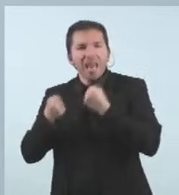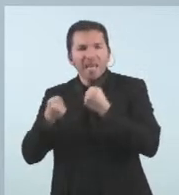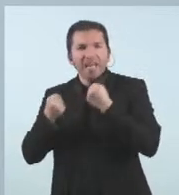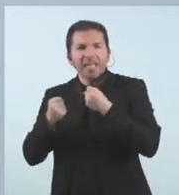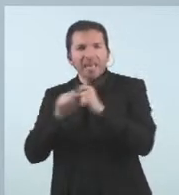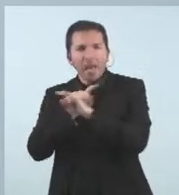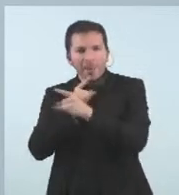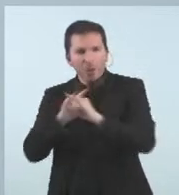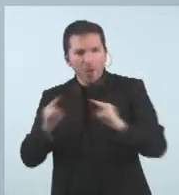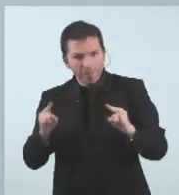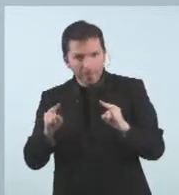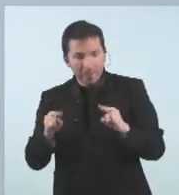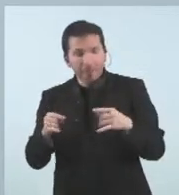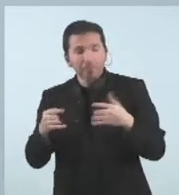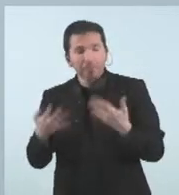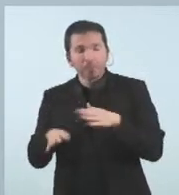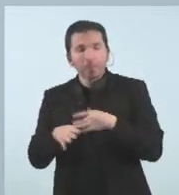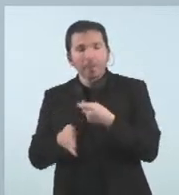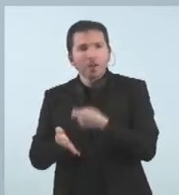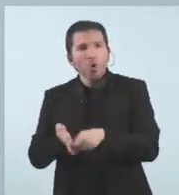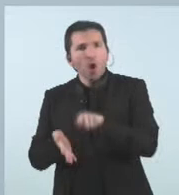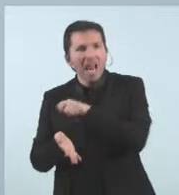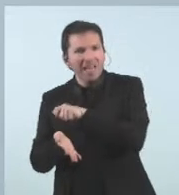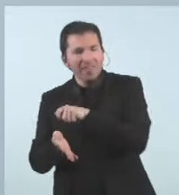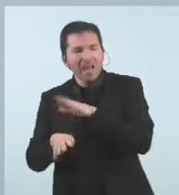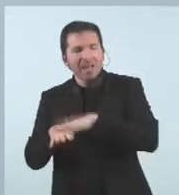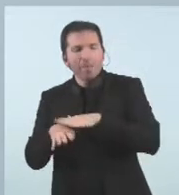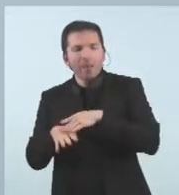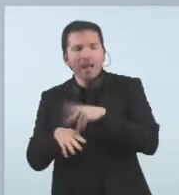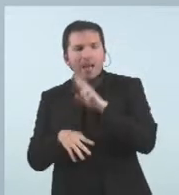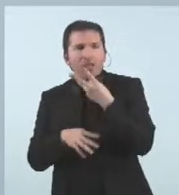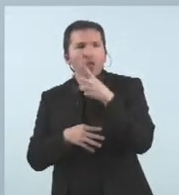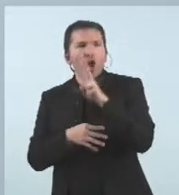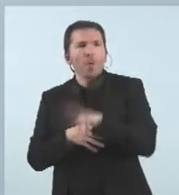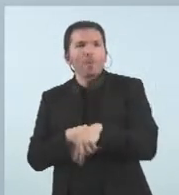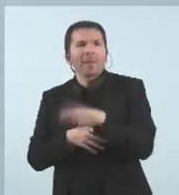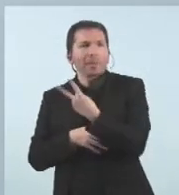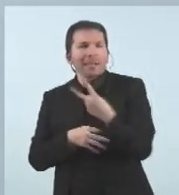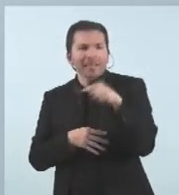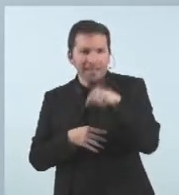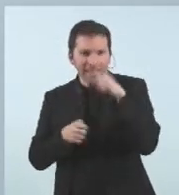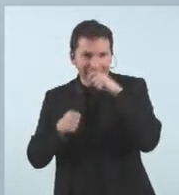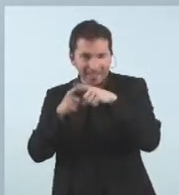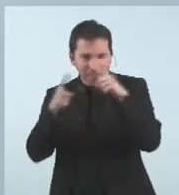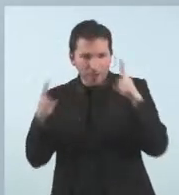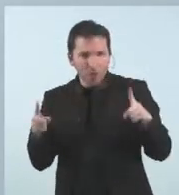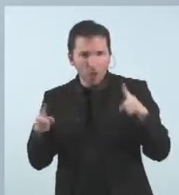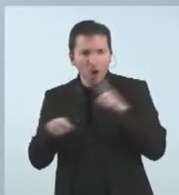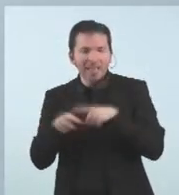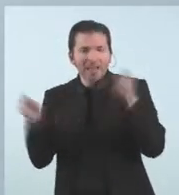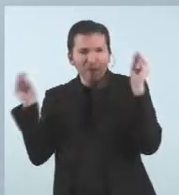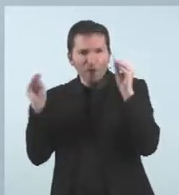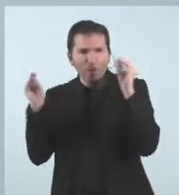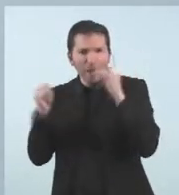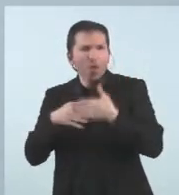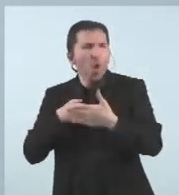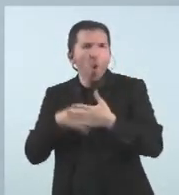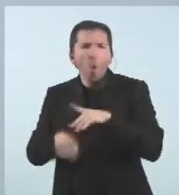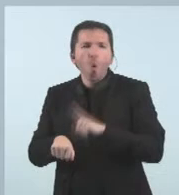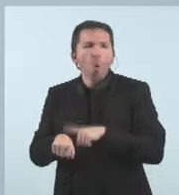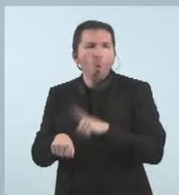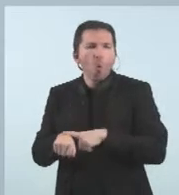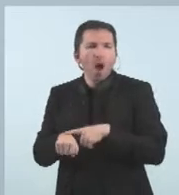diferents actors professionals ja tinguin un calendari per tot el 2022 de quines són aquestes formacions que s'ofereixen doncs perquè també puguin ells